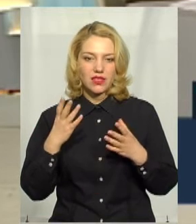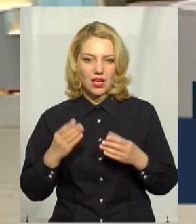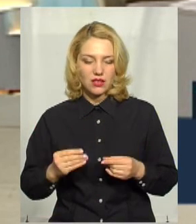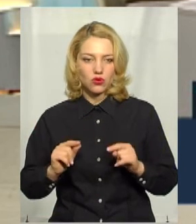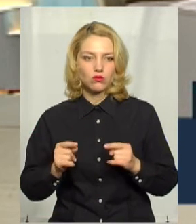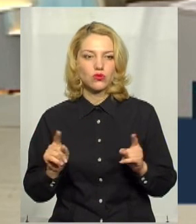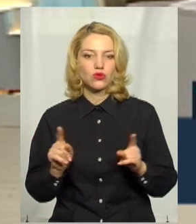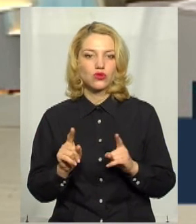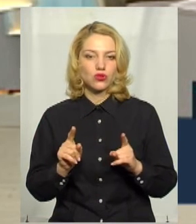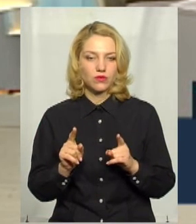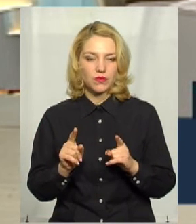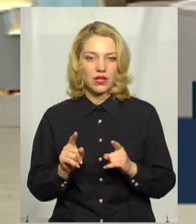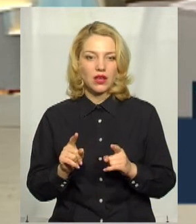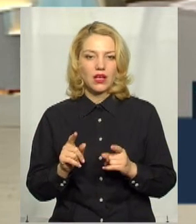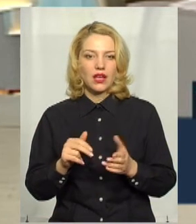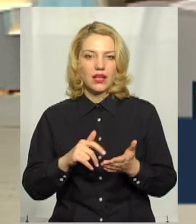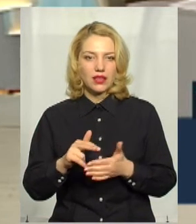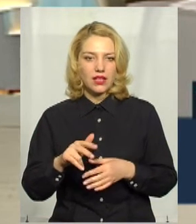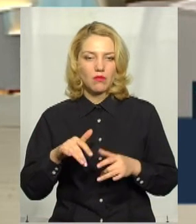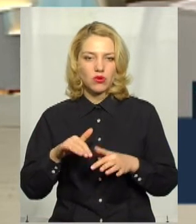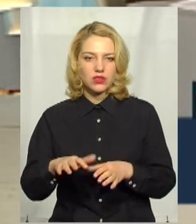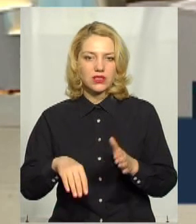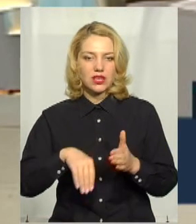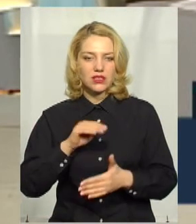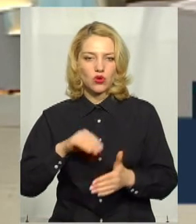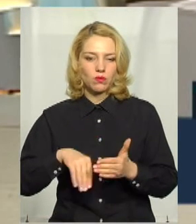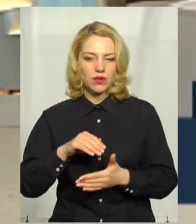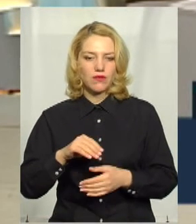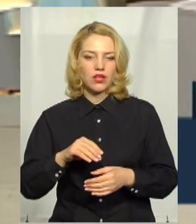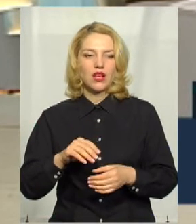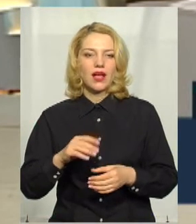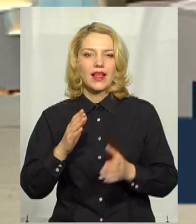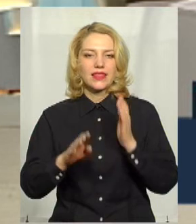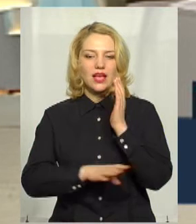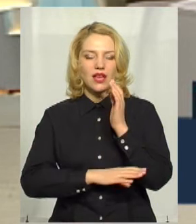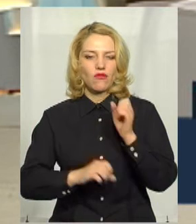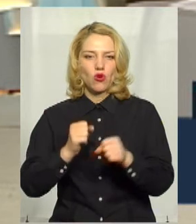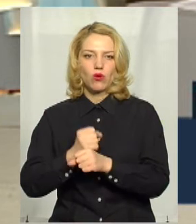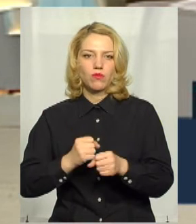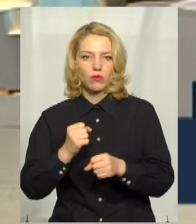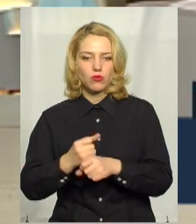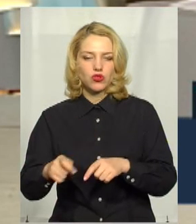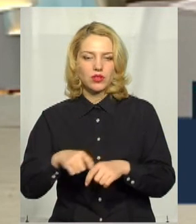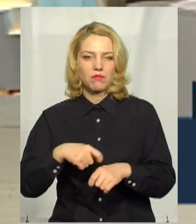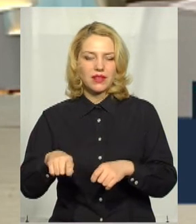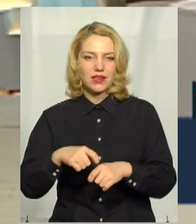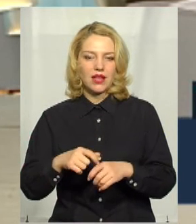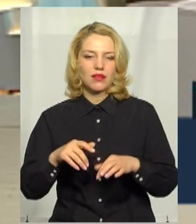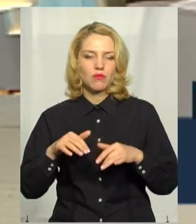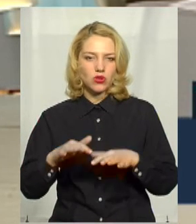йде процес закупівлі оброблюючих матеріалів, йде процес закупівлі